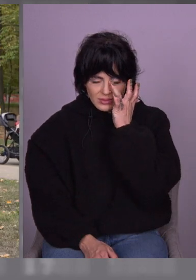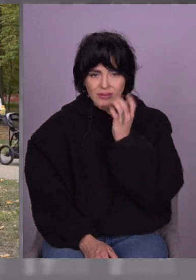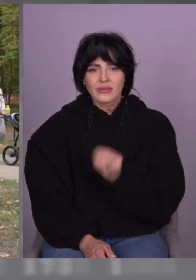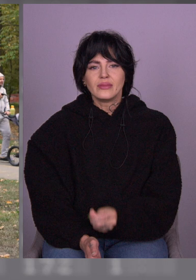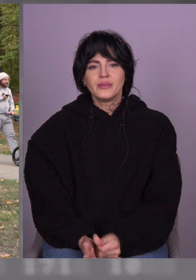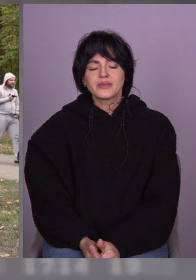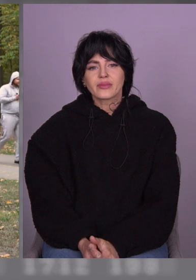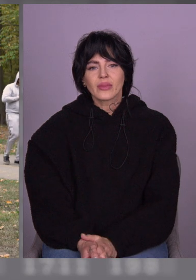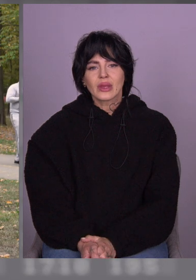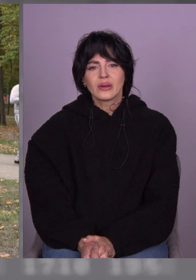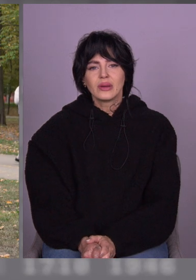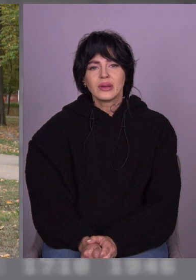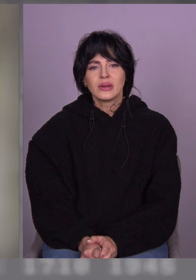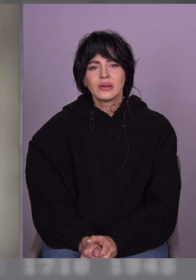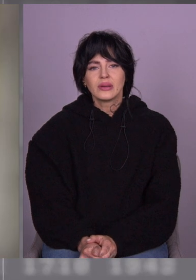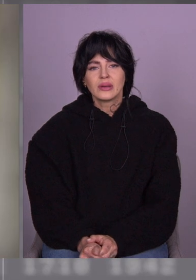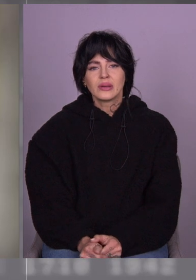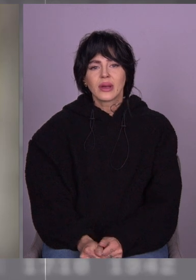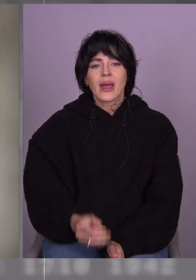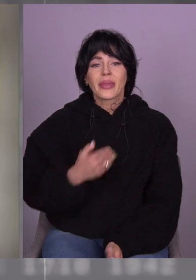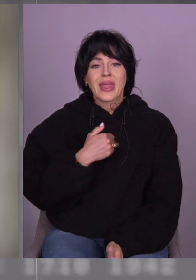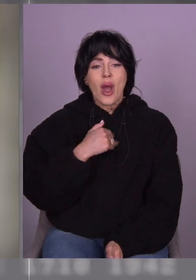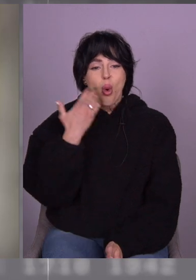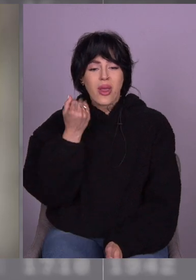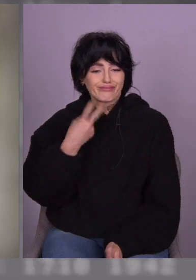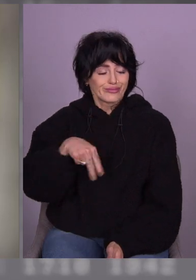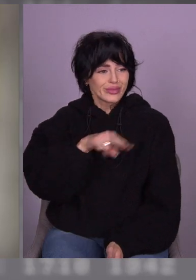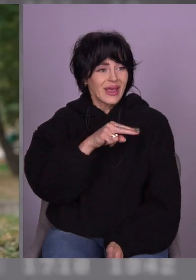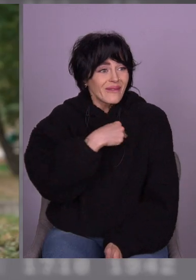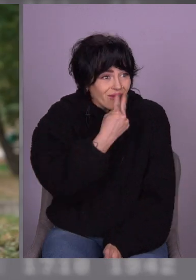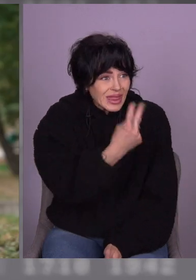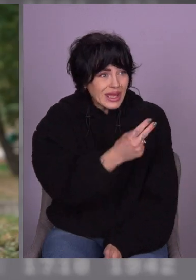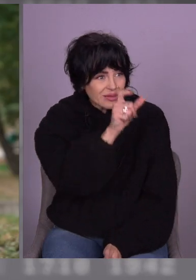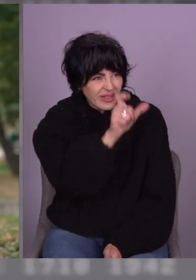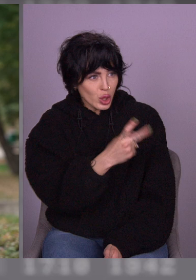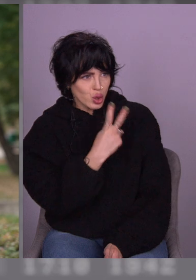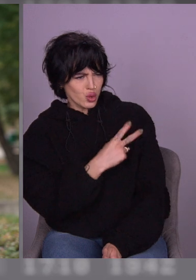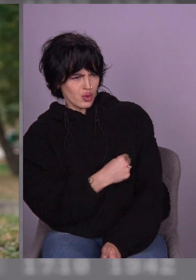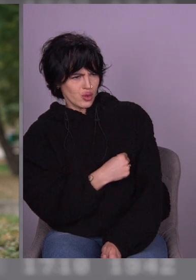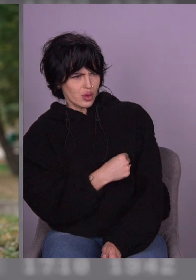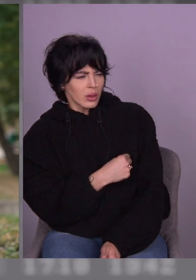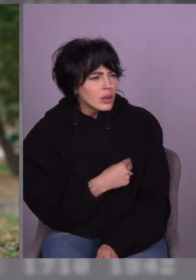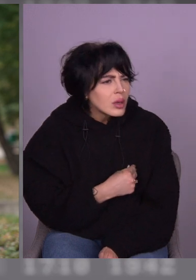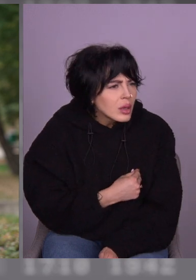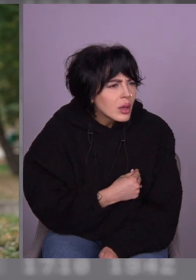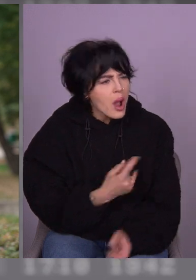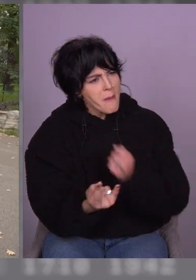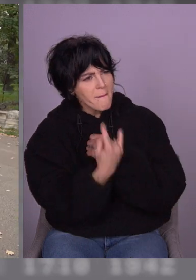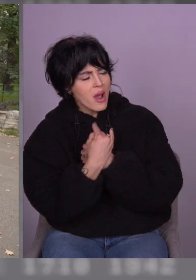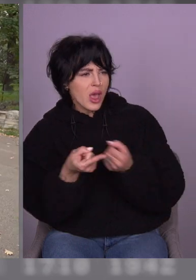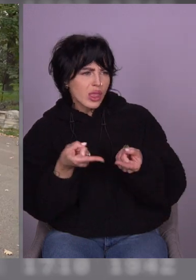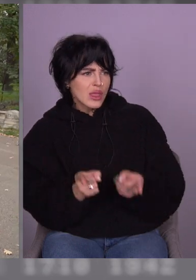Я одразу впізнав, що це донька моя, але я думаю, як, де мене надурили?